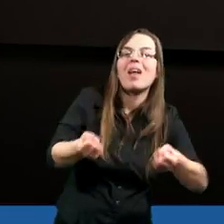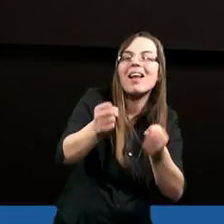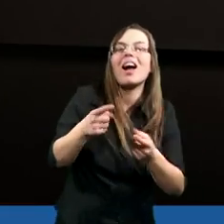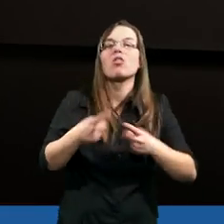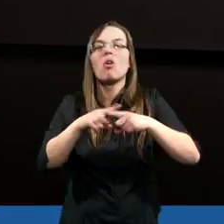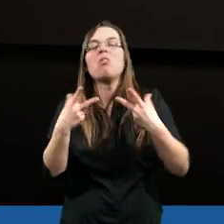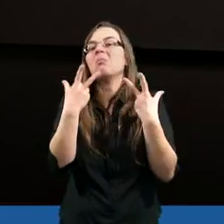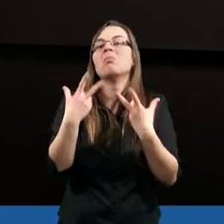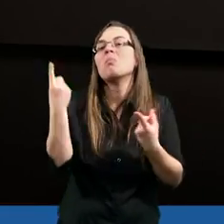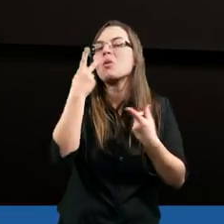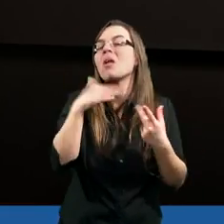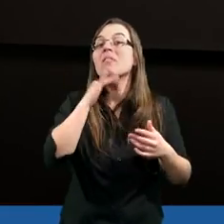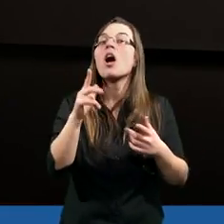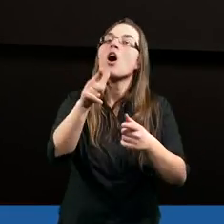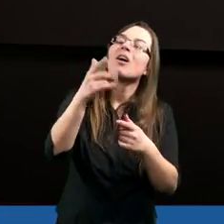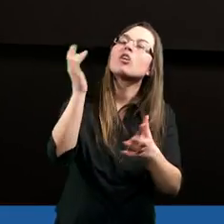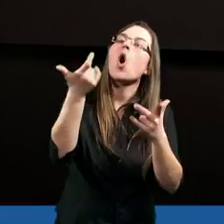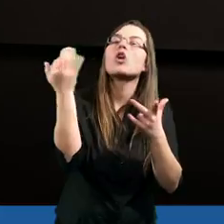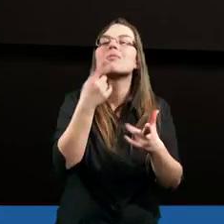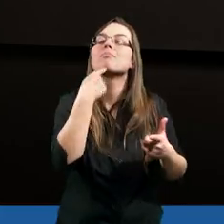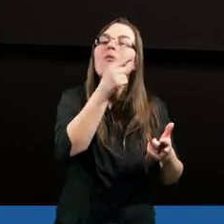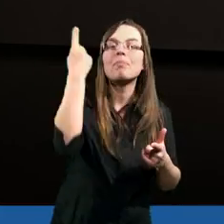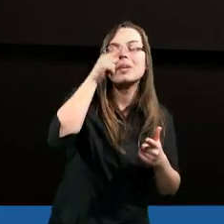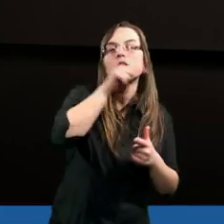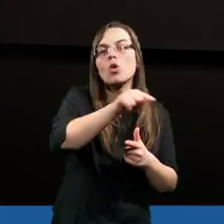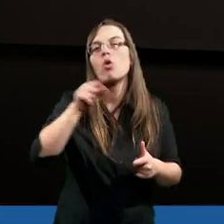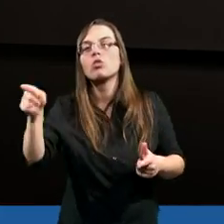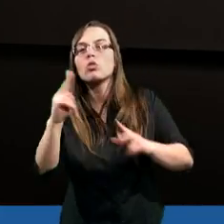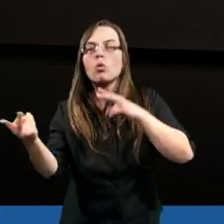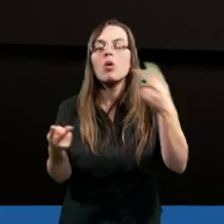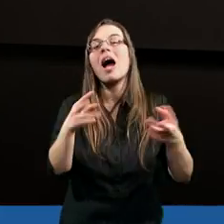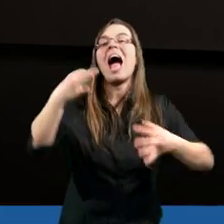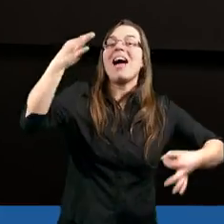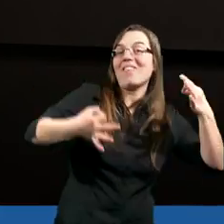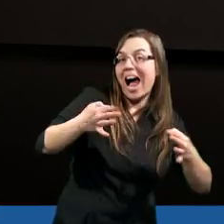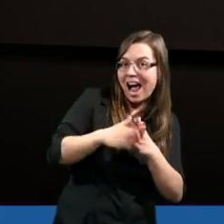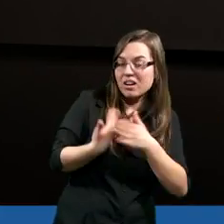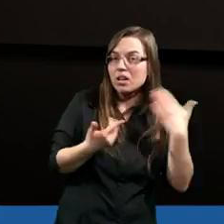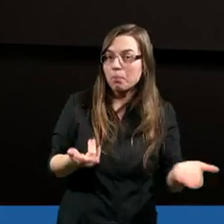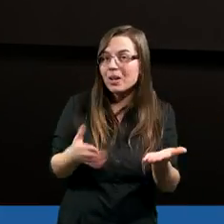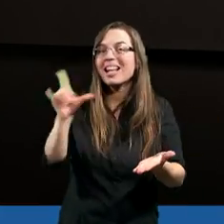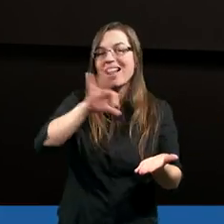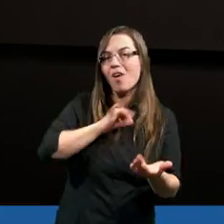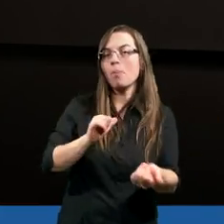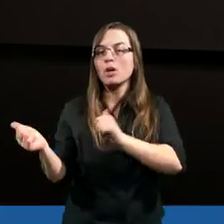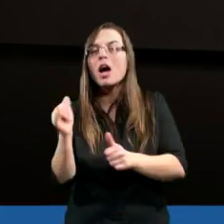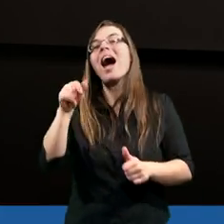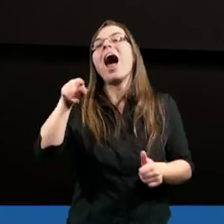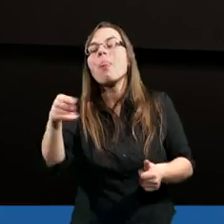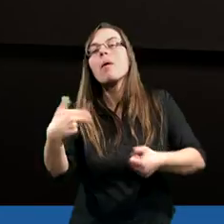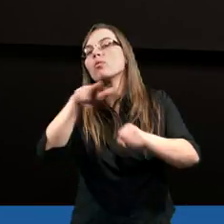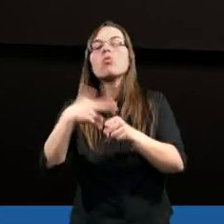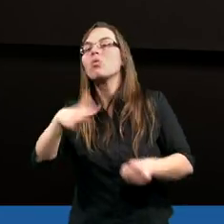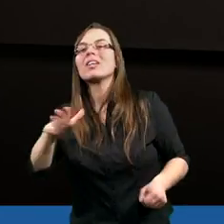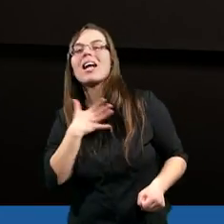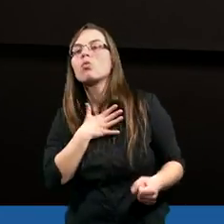do Kościoła. Co byście powiedzieli jednym i drugim? I tym, którzy wahają się ze swoim chrztem i tym,